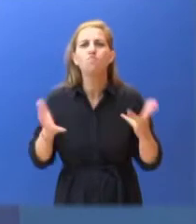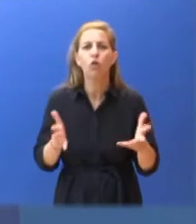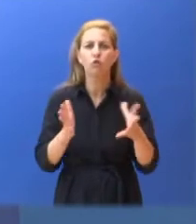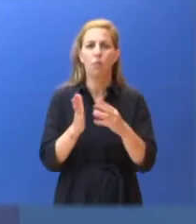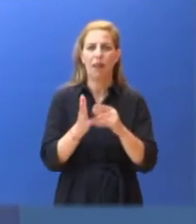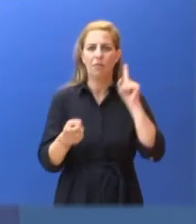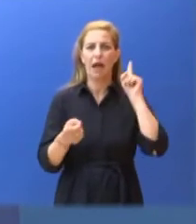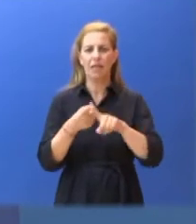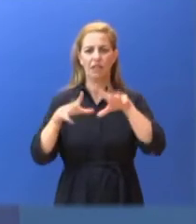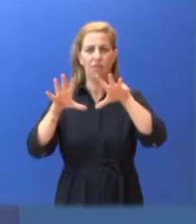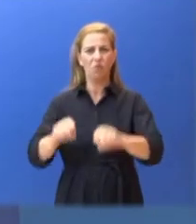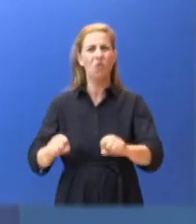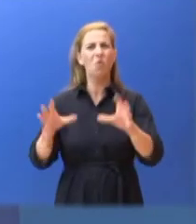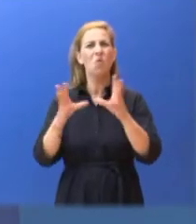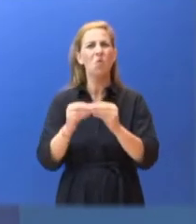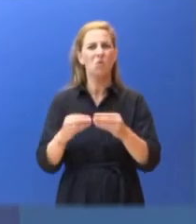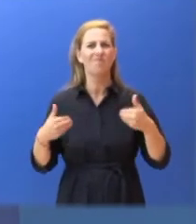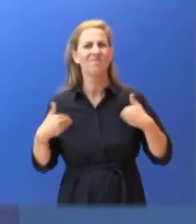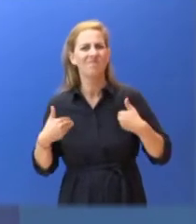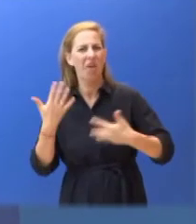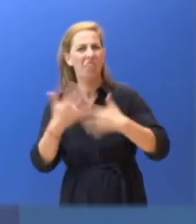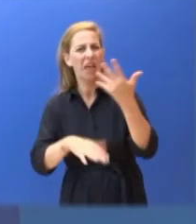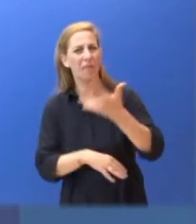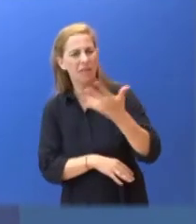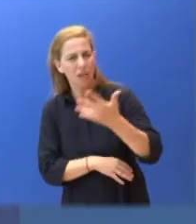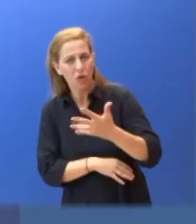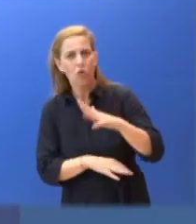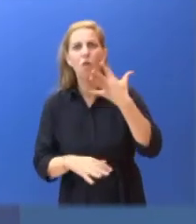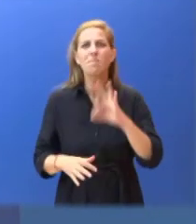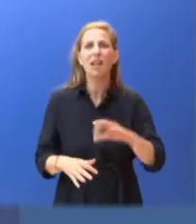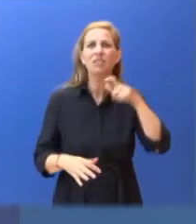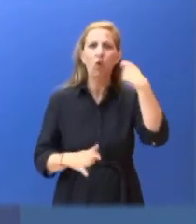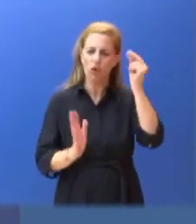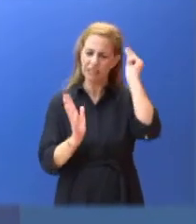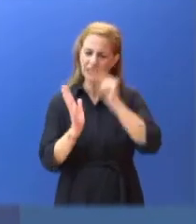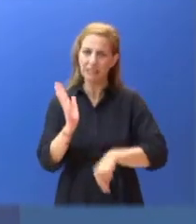για το πώς θα κλείνεται το ραντεβού και πώς θα εξασφαλίζεται η συνένεση των γονέων και κυδεμόνων.